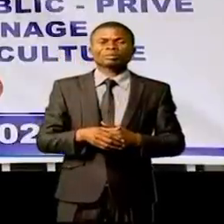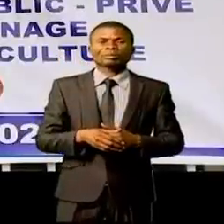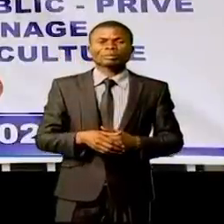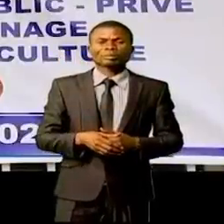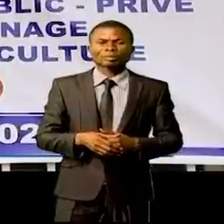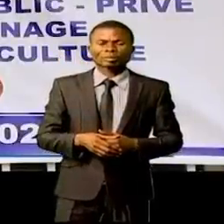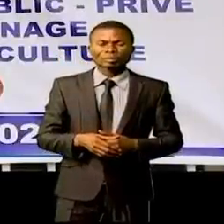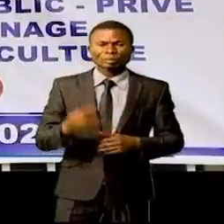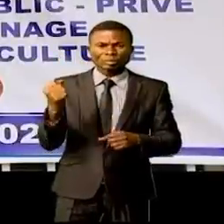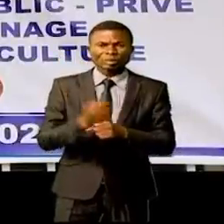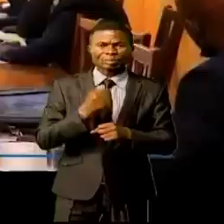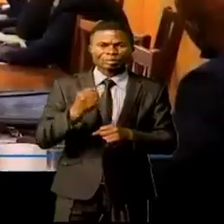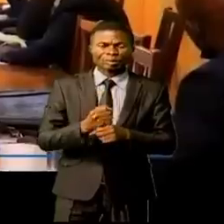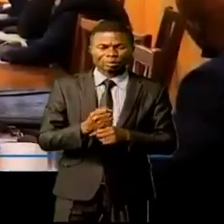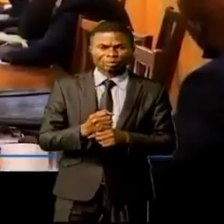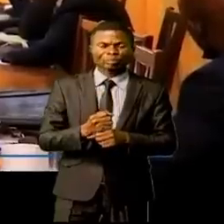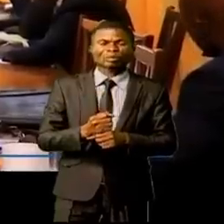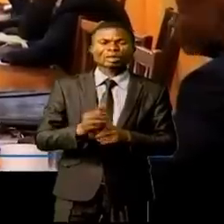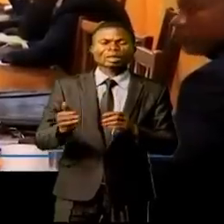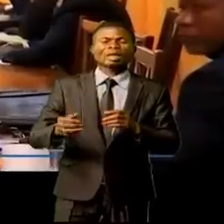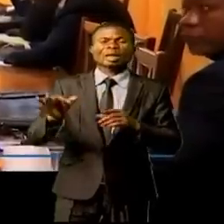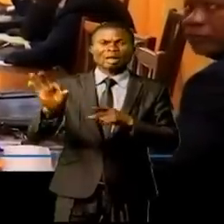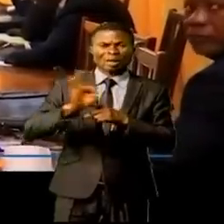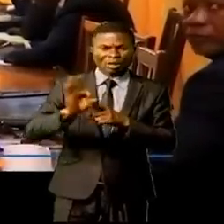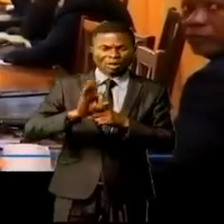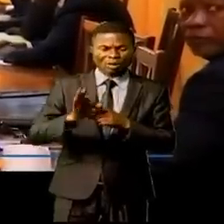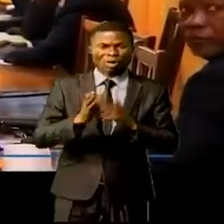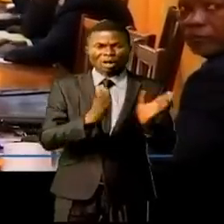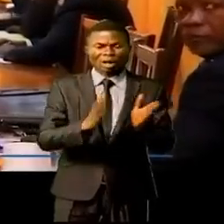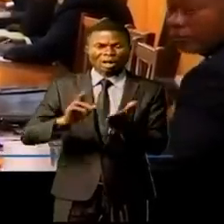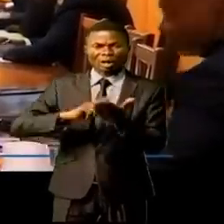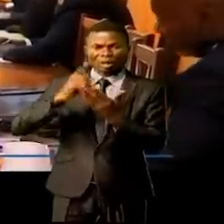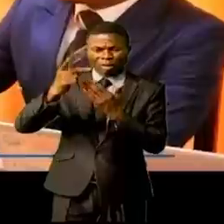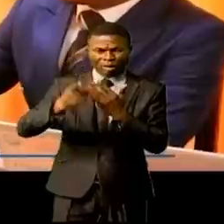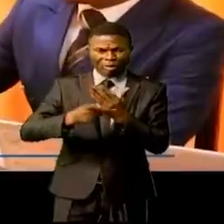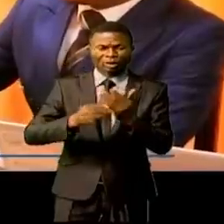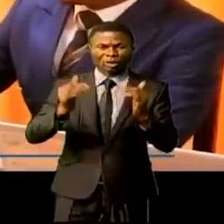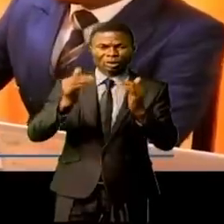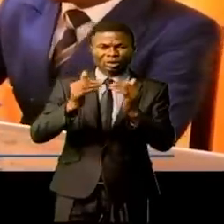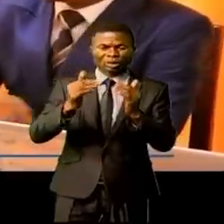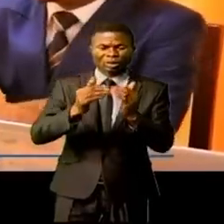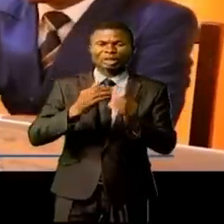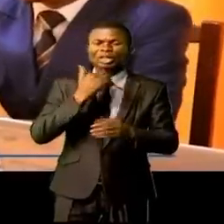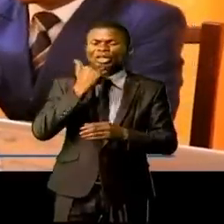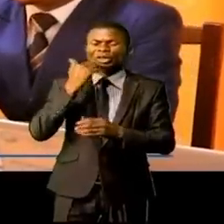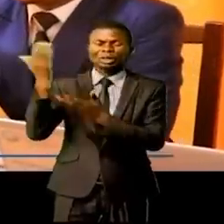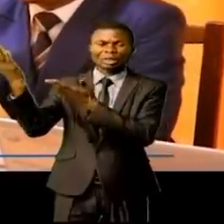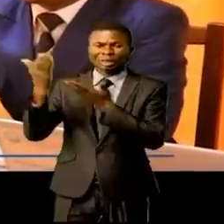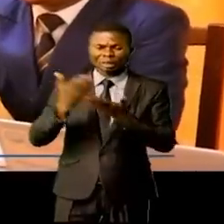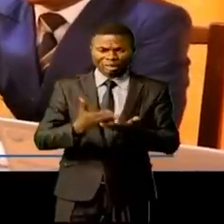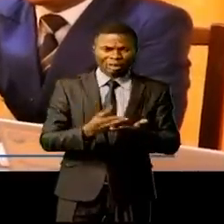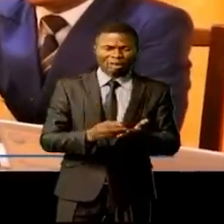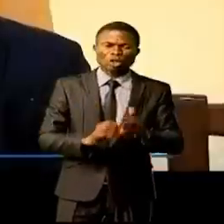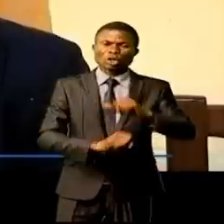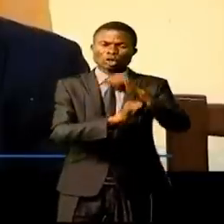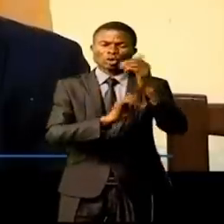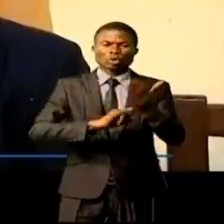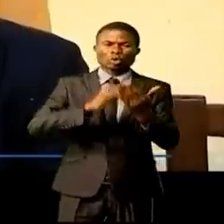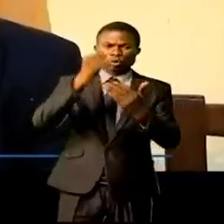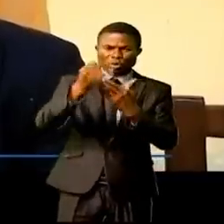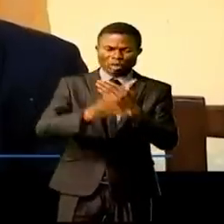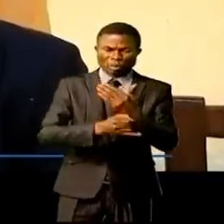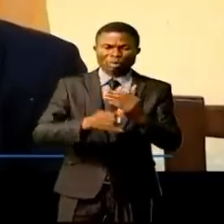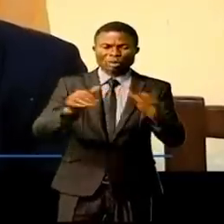Les travaux de cet atelier vont permettre l'élaboration d'un cadre légal d'investissement pour financer les projets du secteur tant